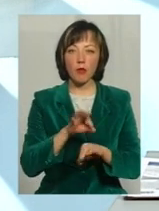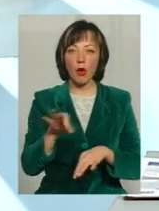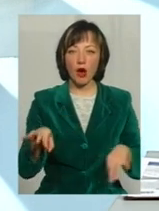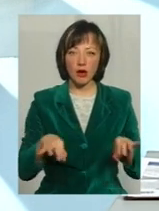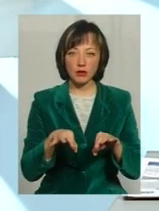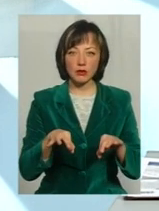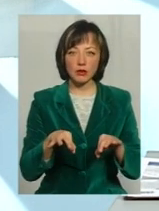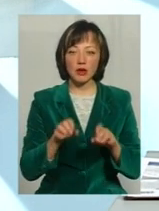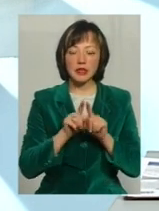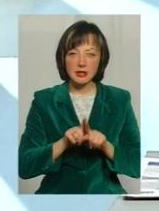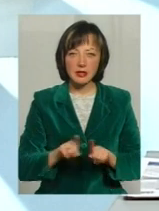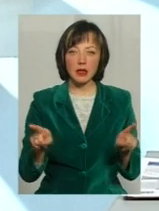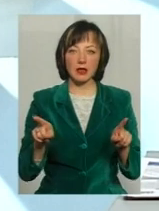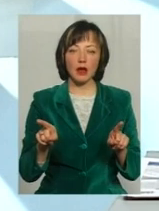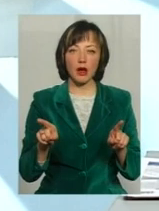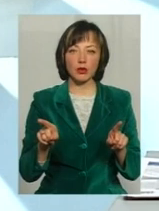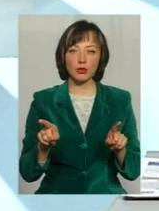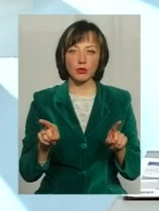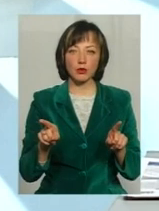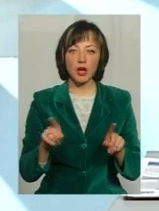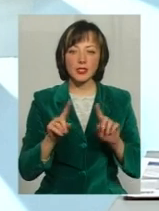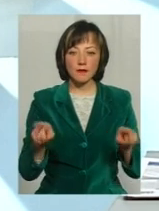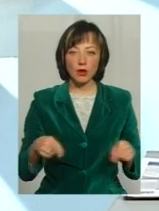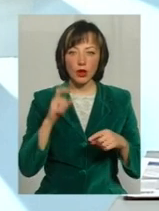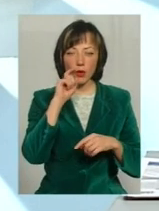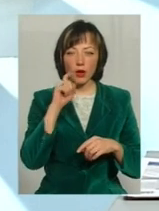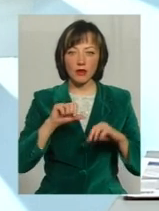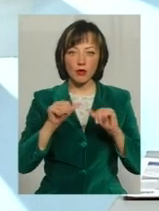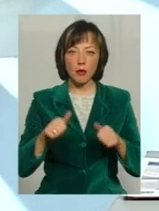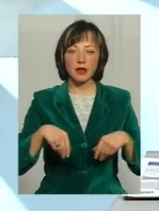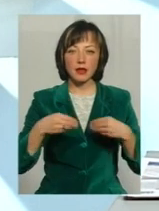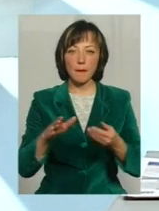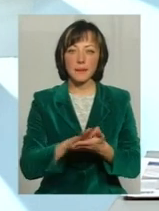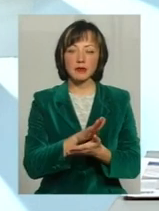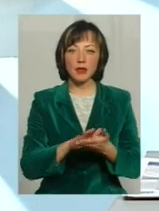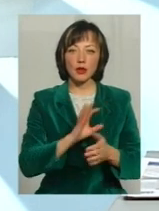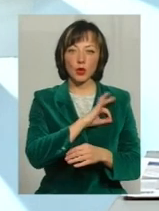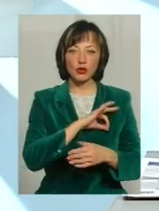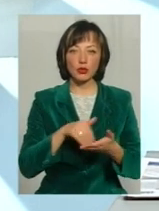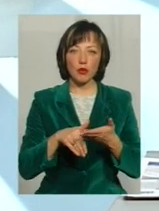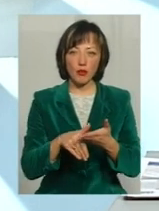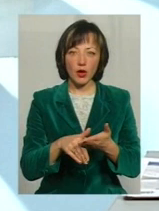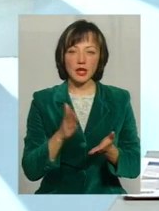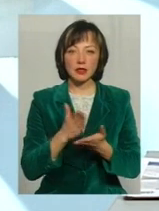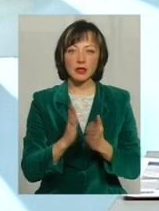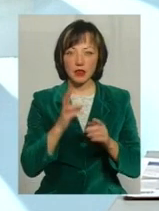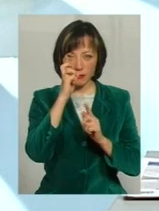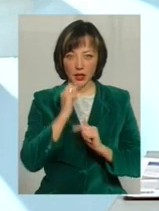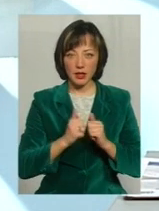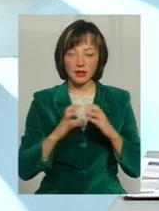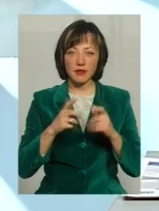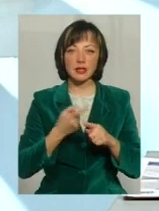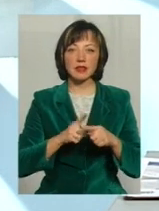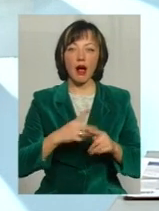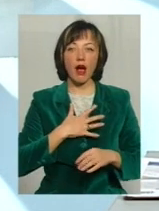нестандартного, який створила Україна В форматі надання безоплатної правової допомоги існує тільки в одній країні світу Це